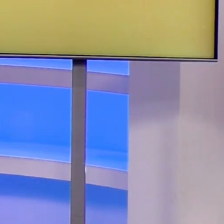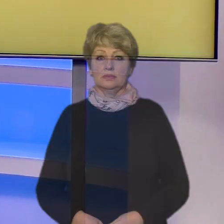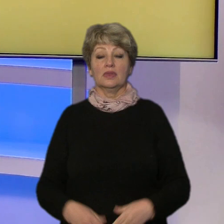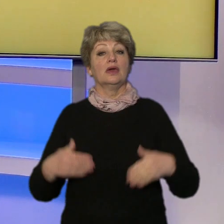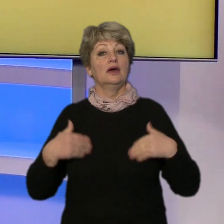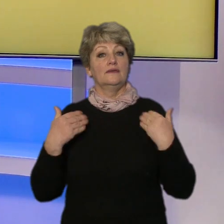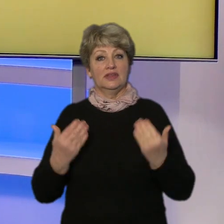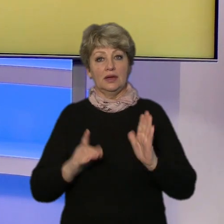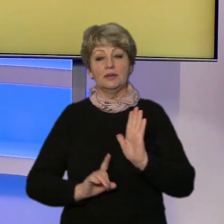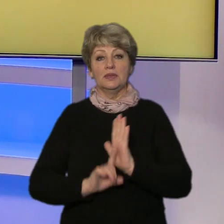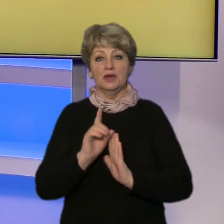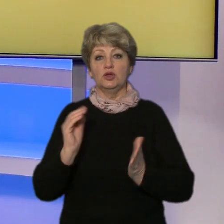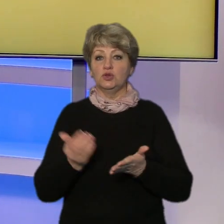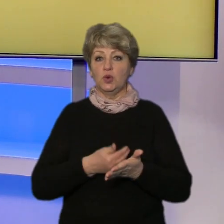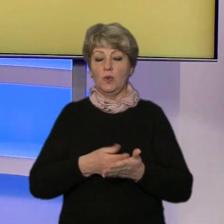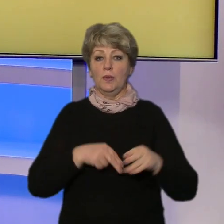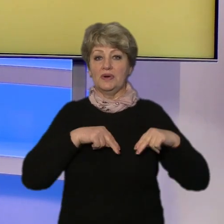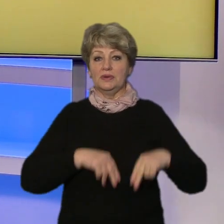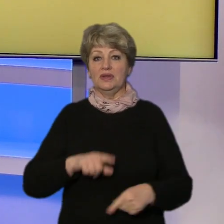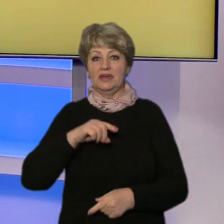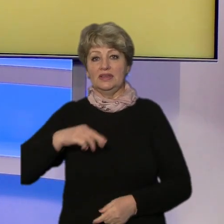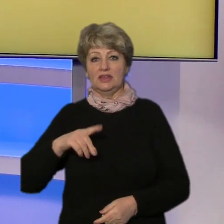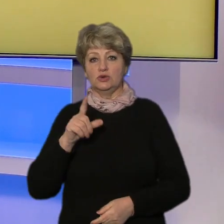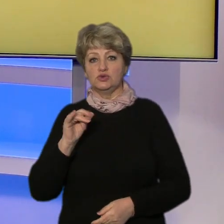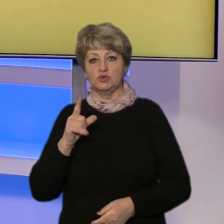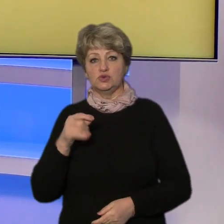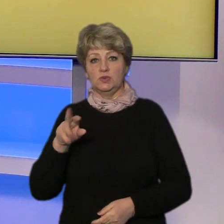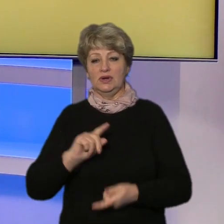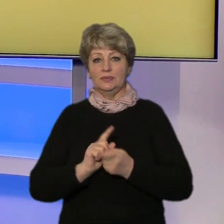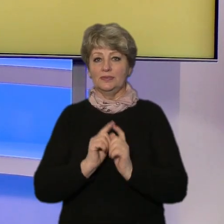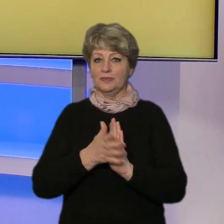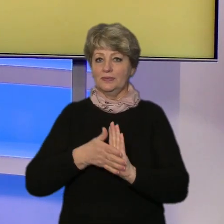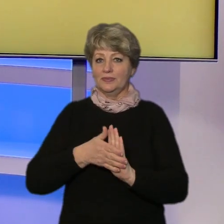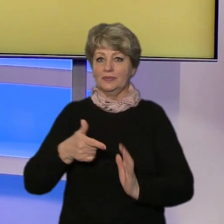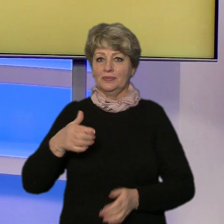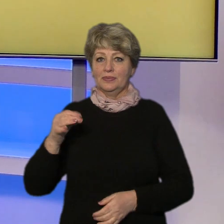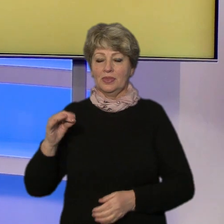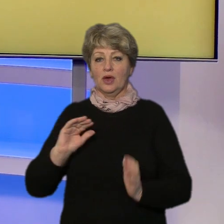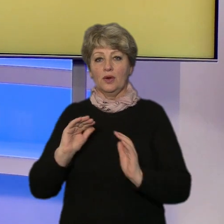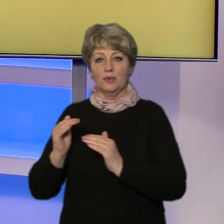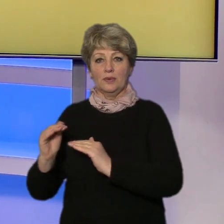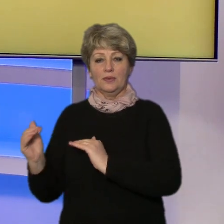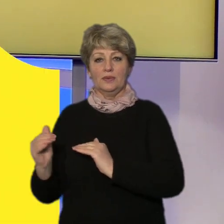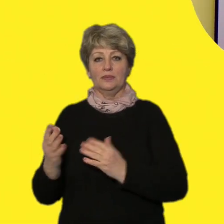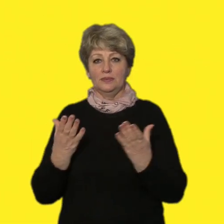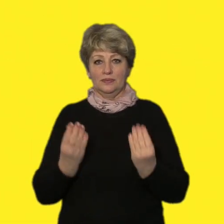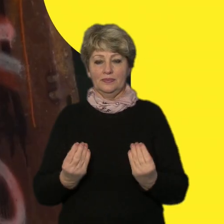вітаю в ефірі Суспільна новини у студії Тетяна Зозуля жестова мова Галина Абраменко далі коротко про події дня